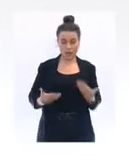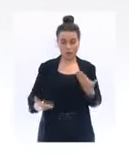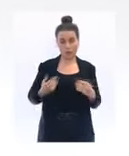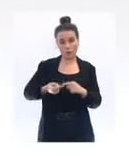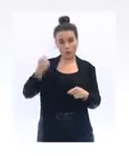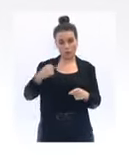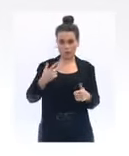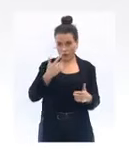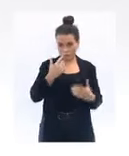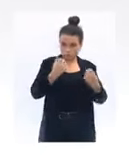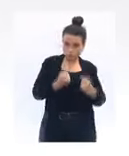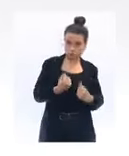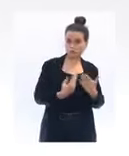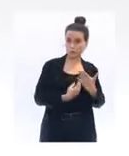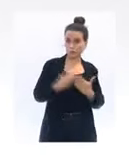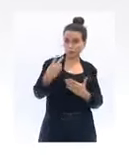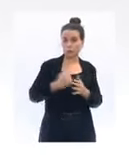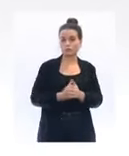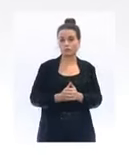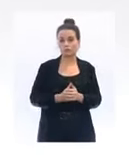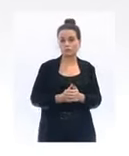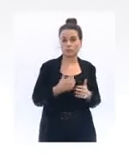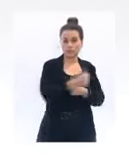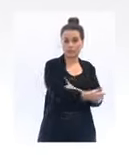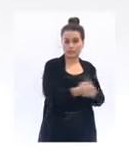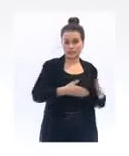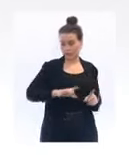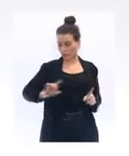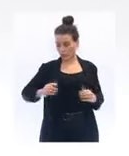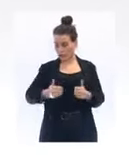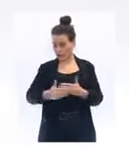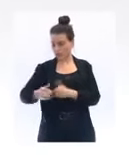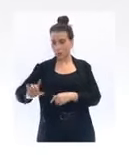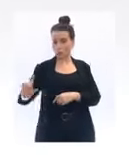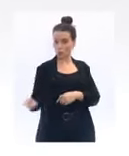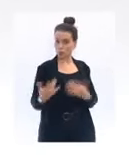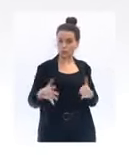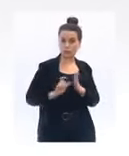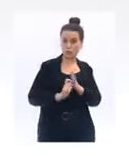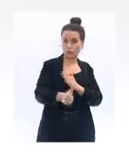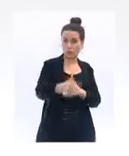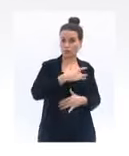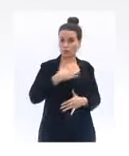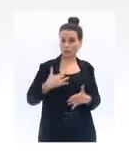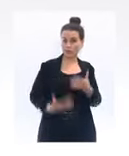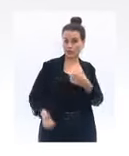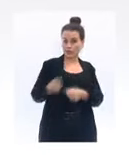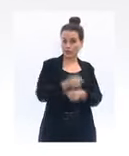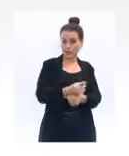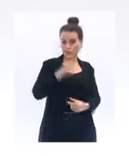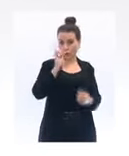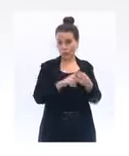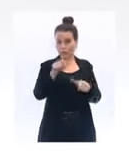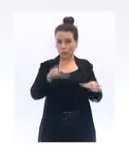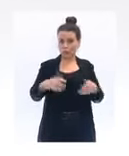'épidémie. Tous les secteurs ont défini des protocoles sanitaires très stricts qui sont protecteurs pour la santé des